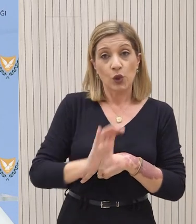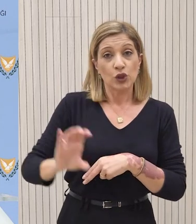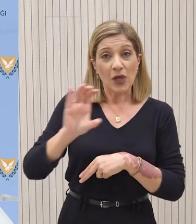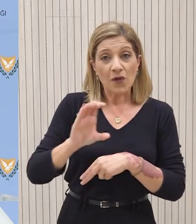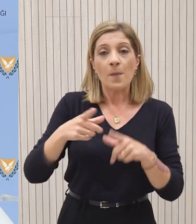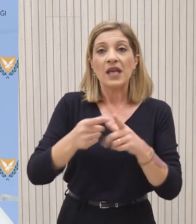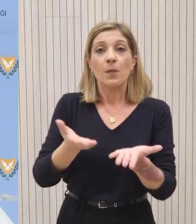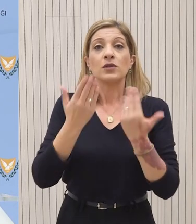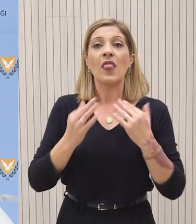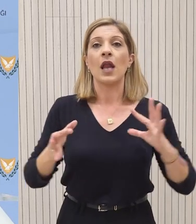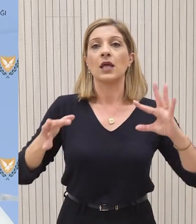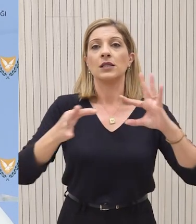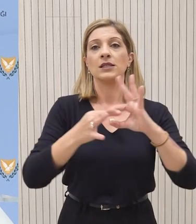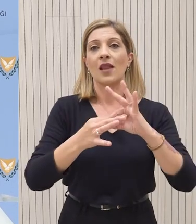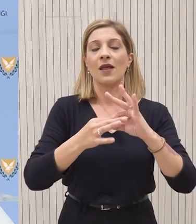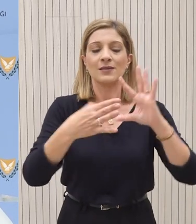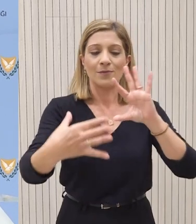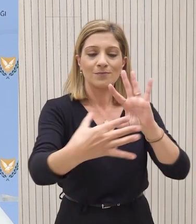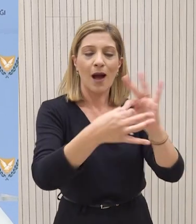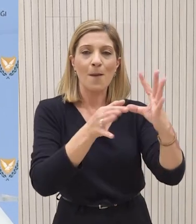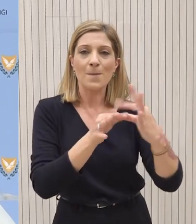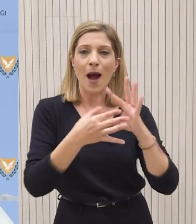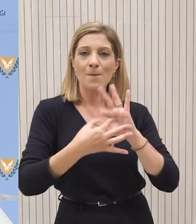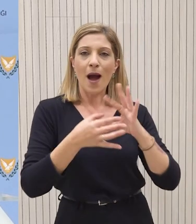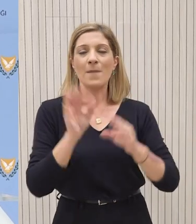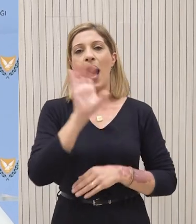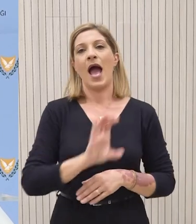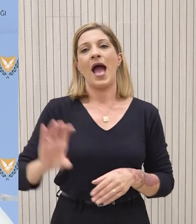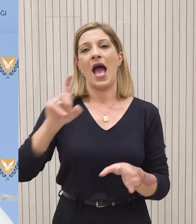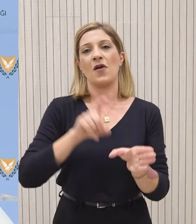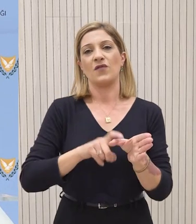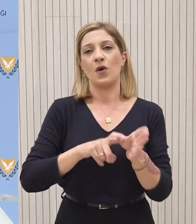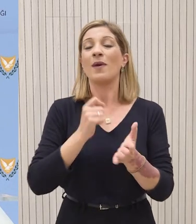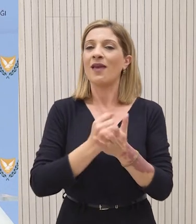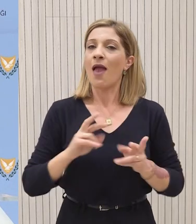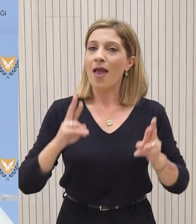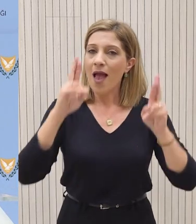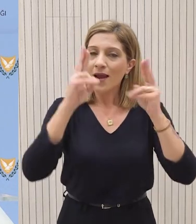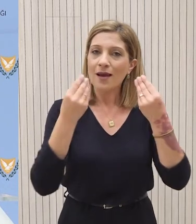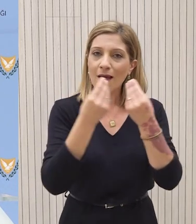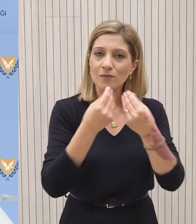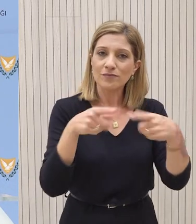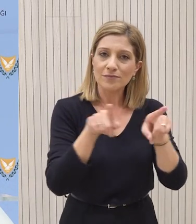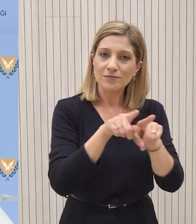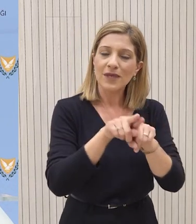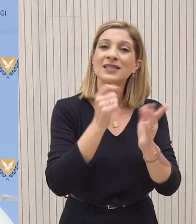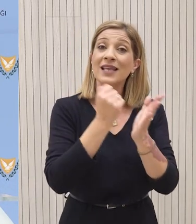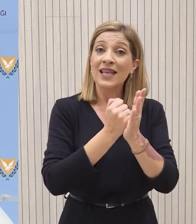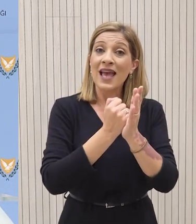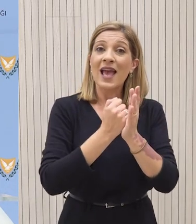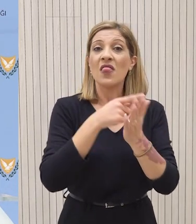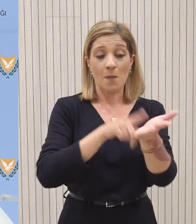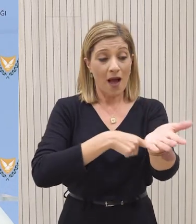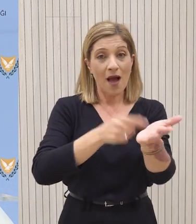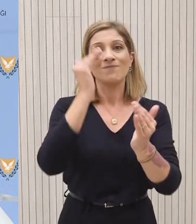Ευρωπαϊκής Ένωσης με το Ευρωπαϊκό Σύστημα Μεταφοράς διασφαλίζοντας ταυτόχρονα την ενεργειακή θωράκηση του νησιού και την μείωση του κόστος της